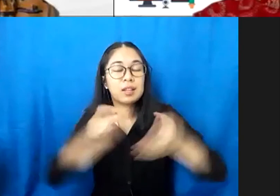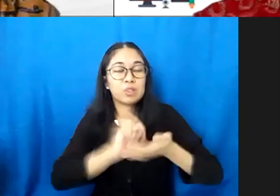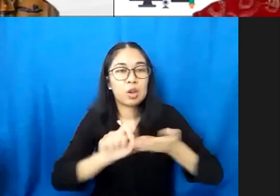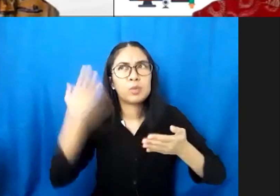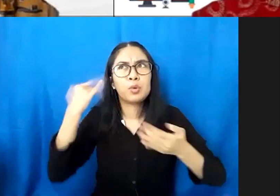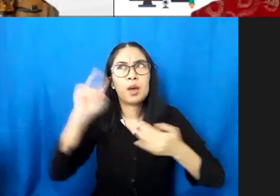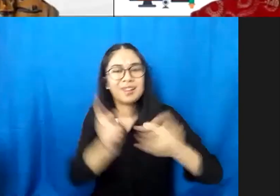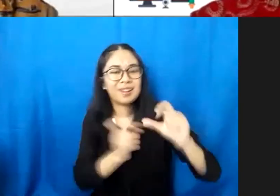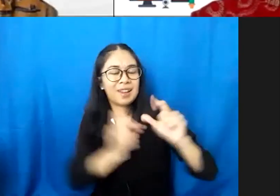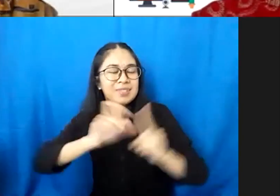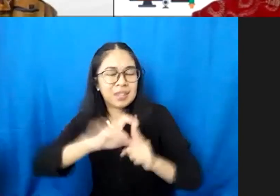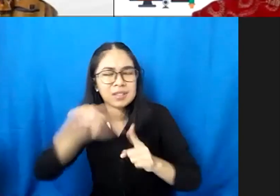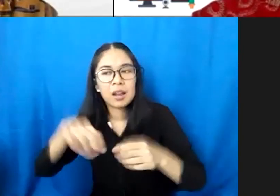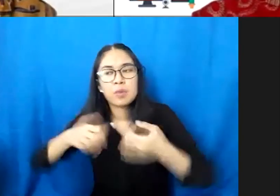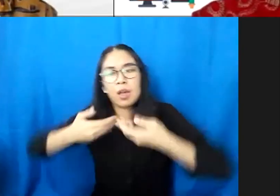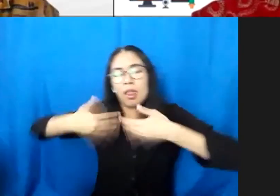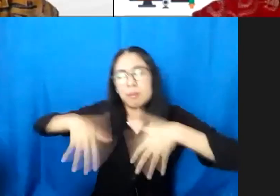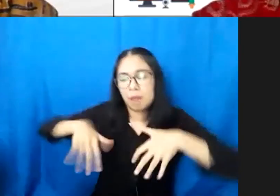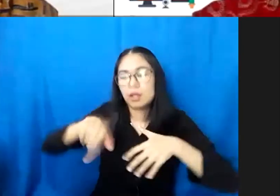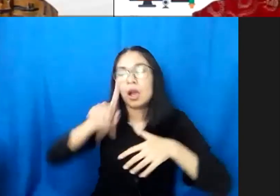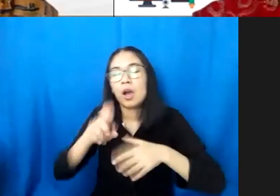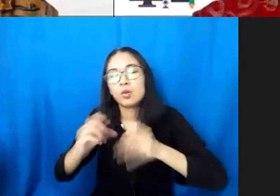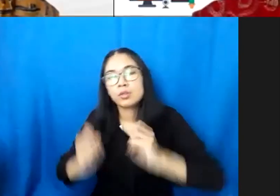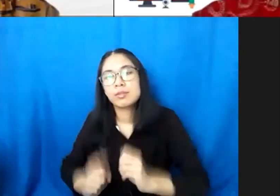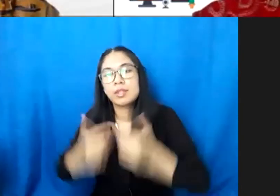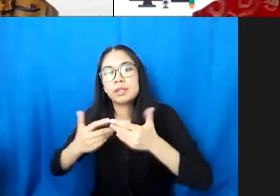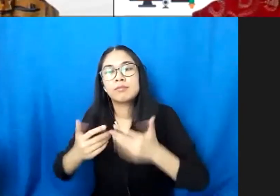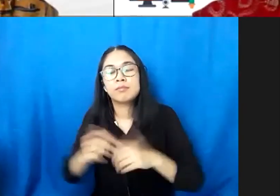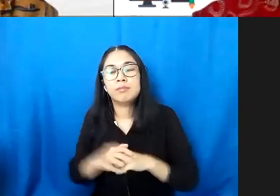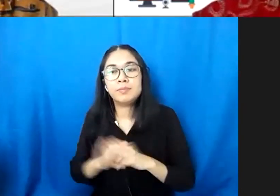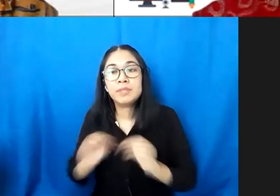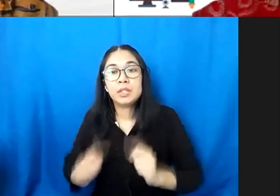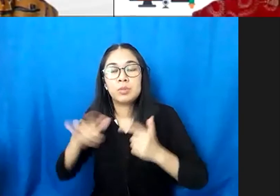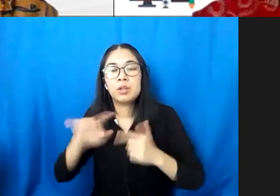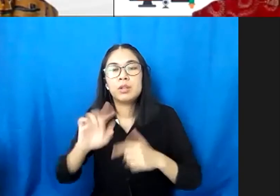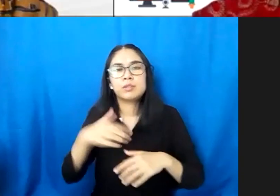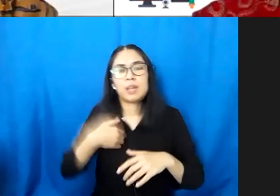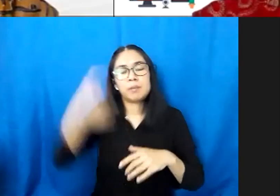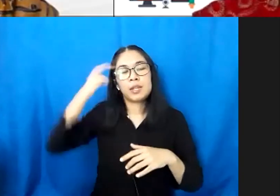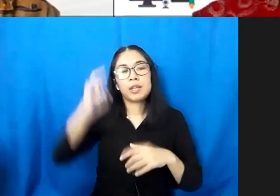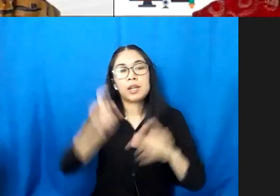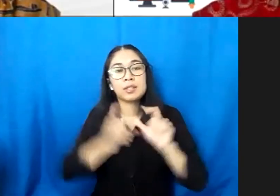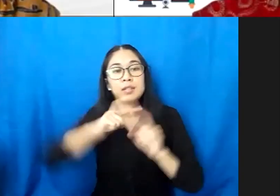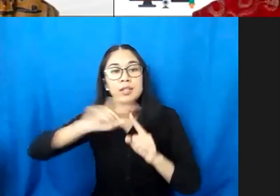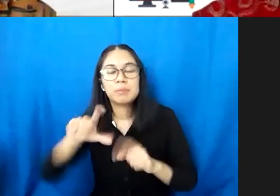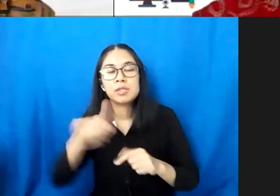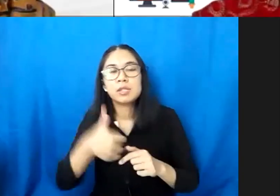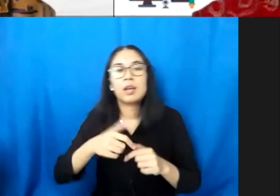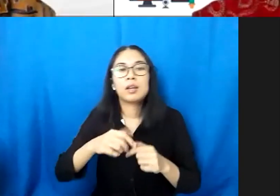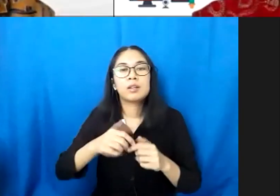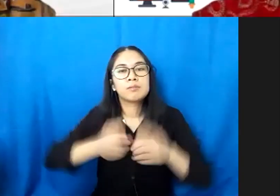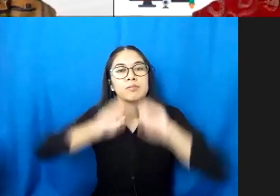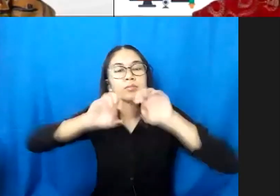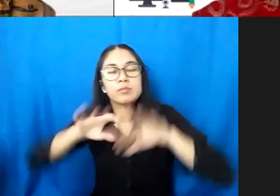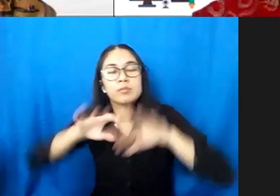ini perlu kita hidupkan lagi Pak Prima saya kira Save the Children sebetulnya bisa menjadi motor karena resources